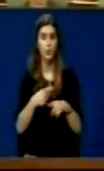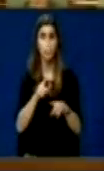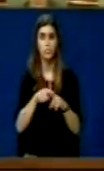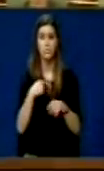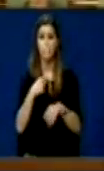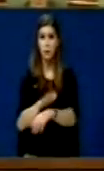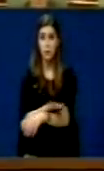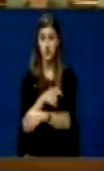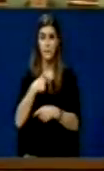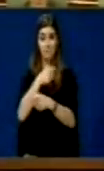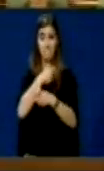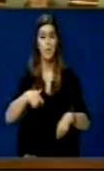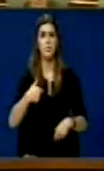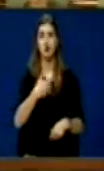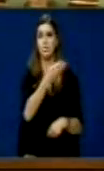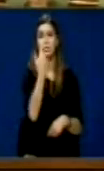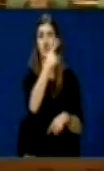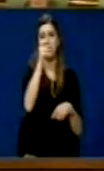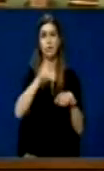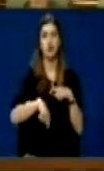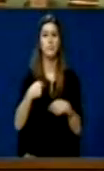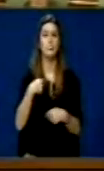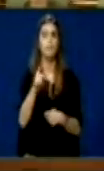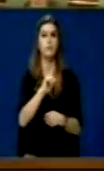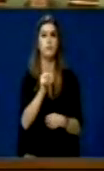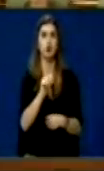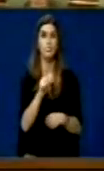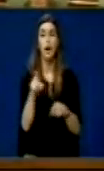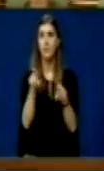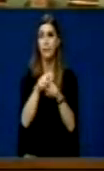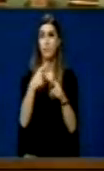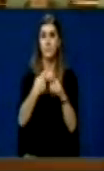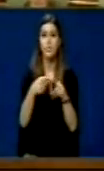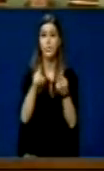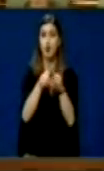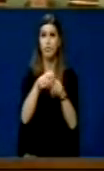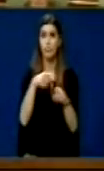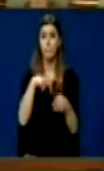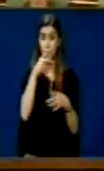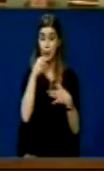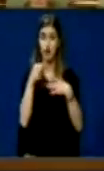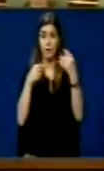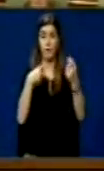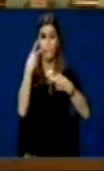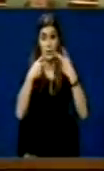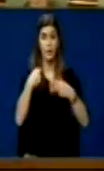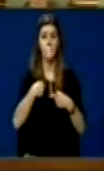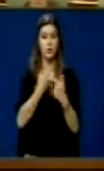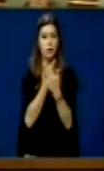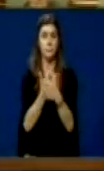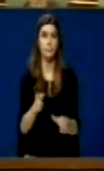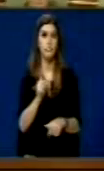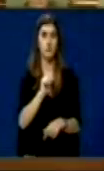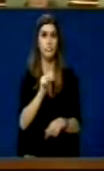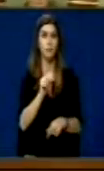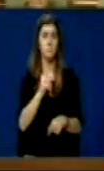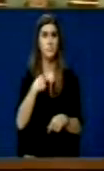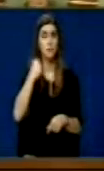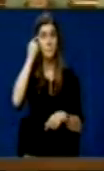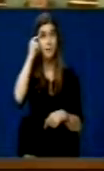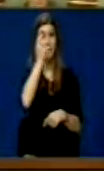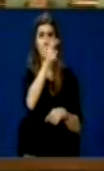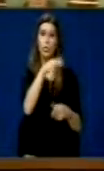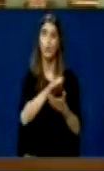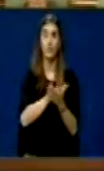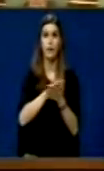fajtor s'ka dhe shkat në amnistaj. Pra nuk dojë asë të dzjerën në këtë kontest që këjë ligjë pas ka dhe këtë përfitim, të cilin